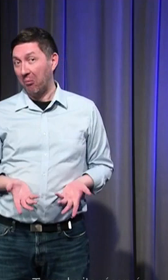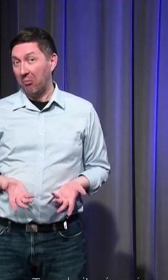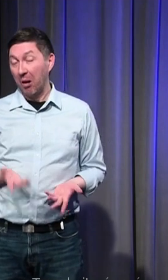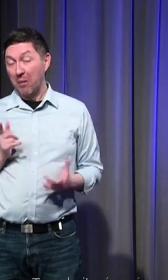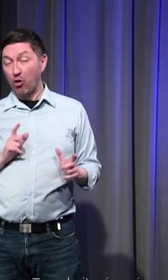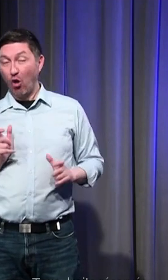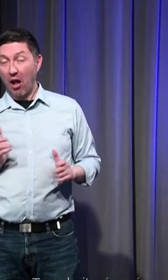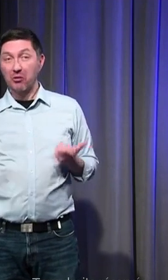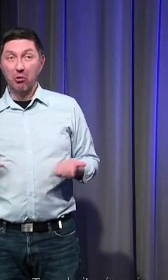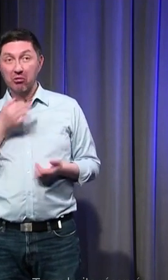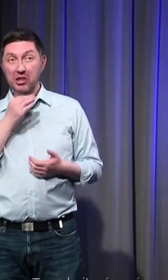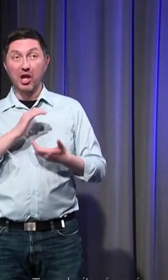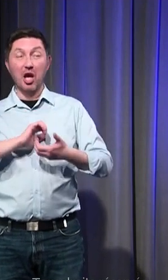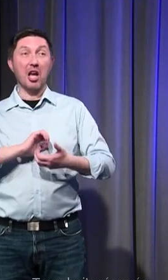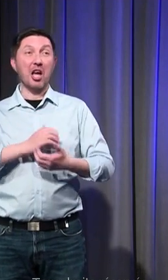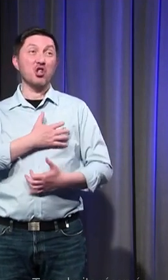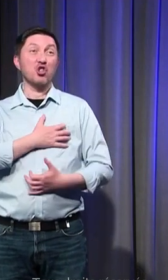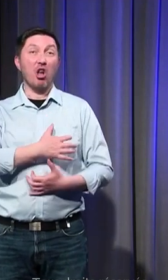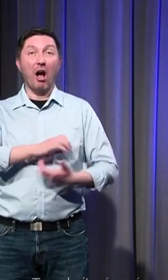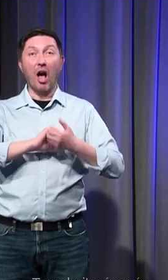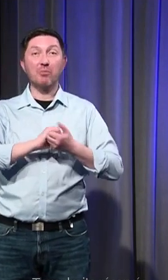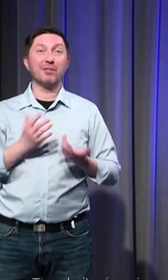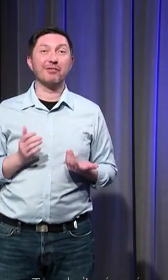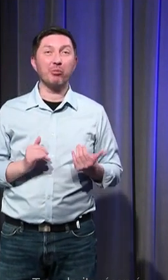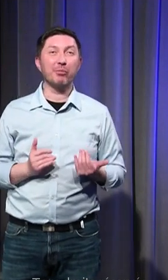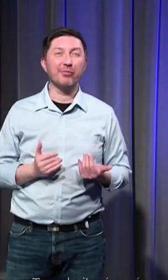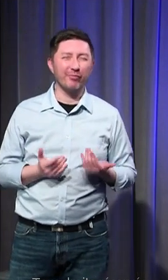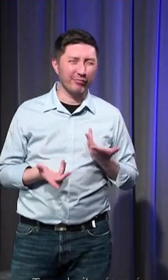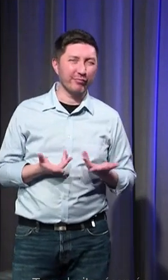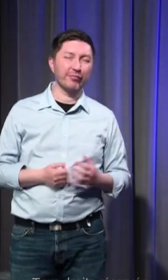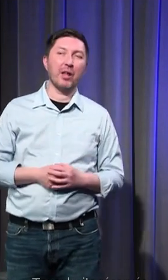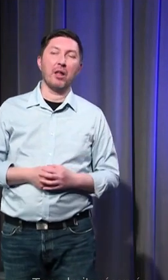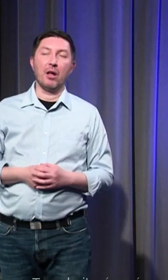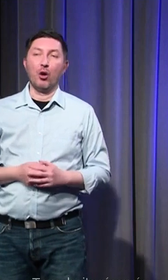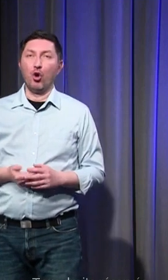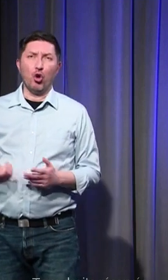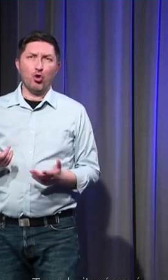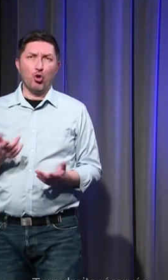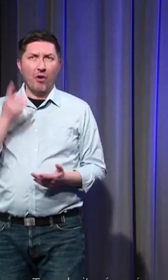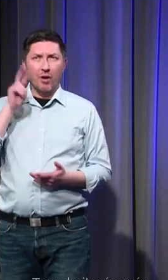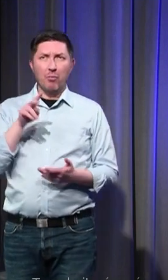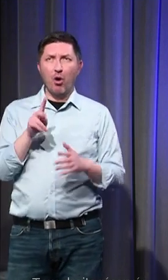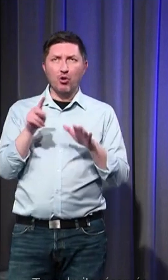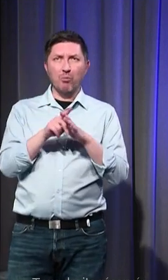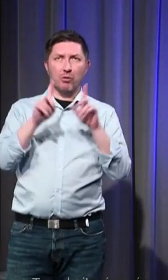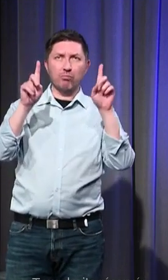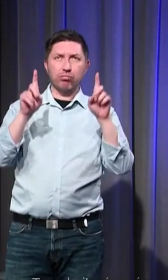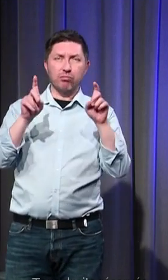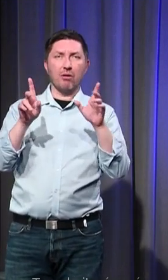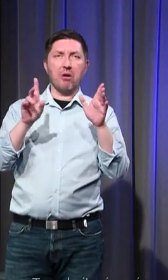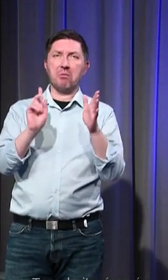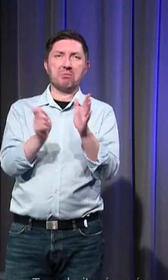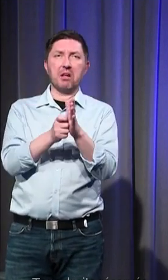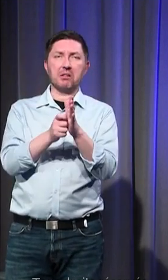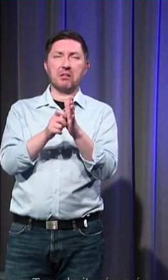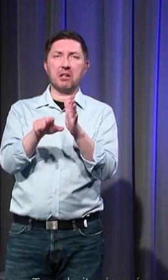est collègue il ne reste plus que ce lien donc moi je dirais que le XIIIe siècle est vraiment le point de basculement